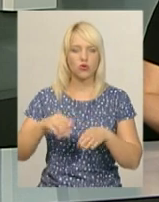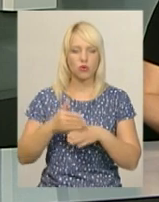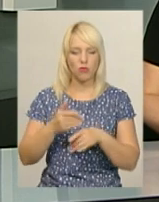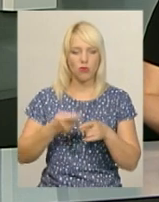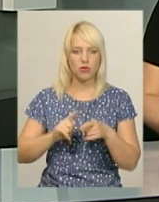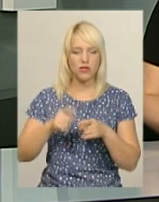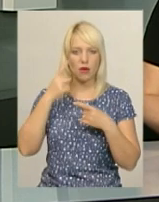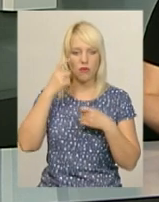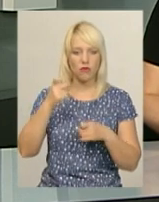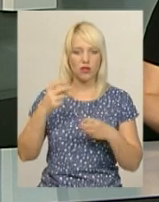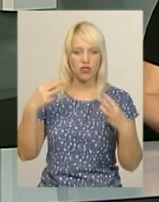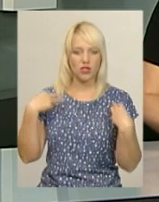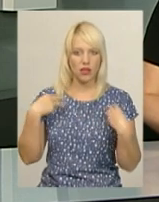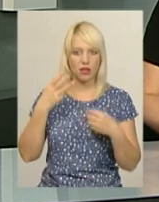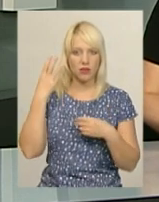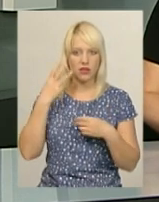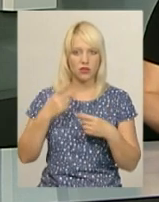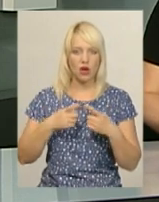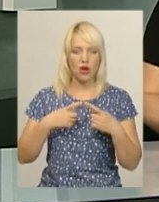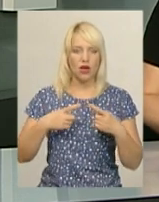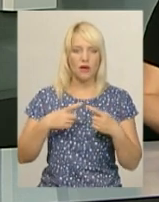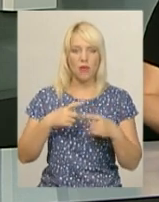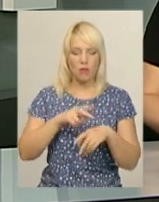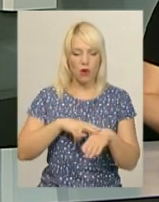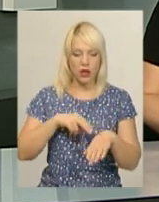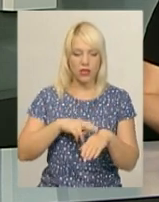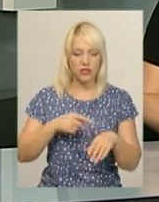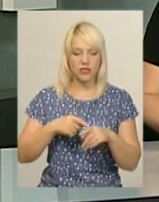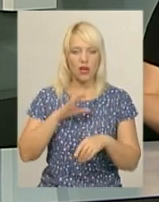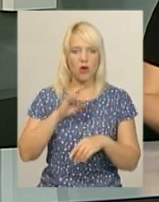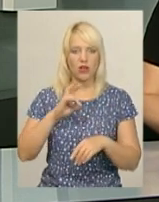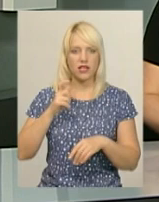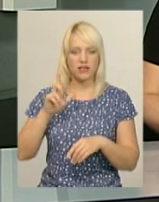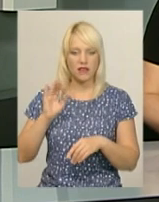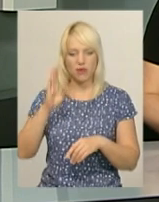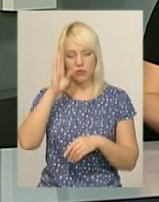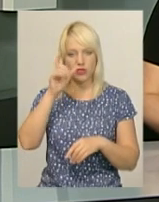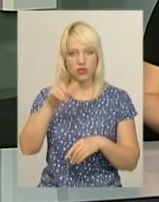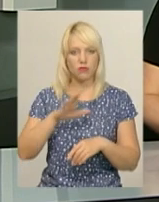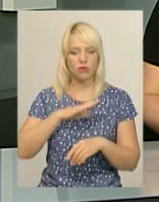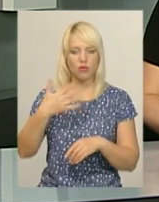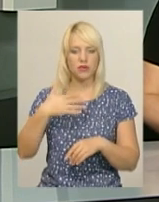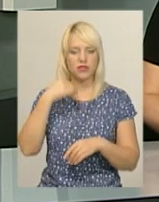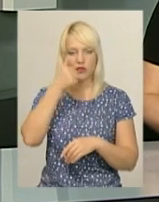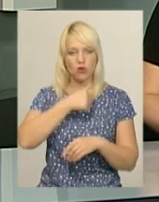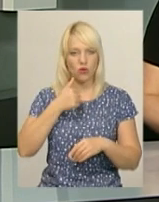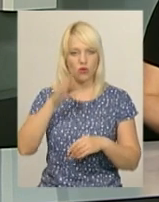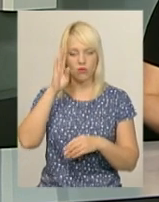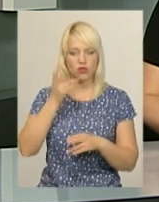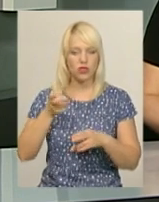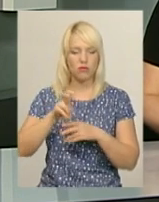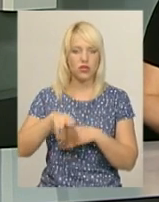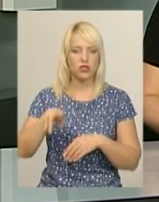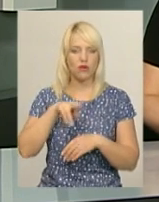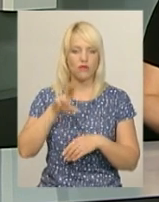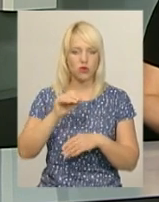Хмельницького відділу поліції Валерій Онісєв. Відомо, що чоловікою було 50 років. За словами Валерія Онісєва, він прийшов до однієї з